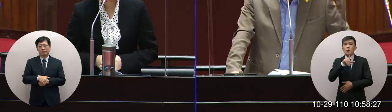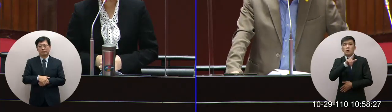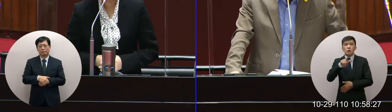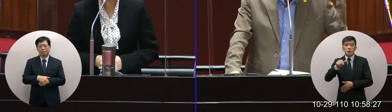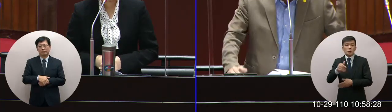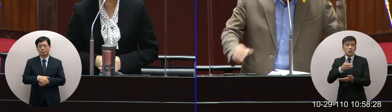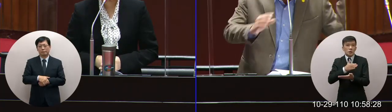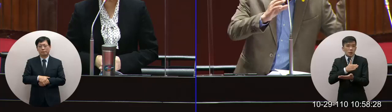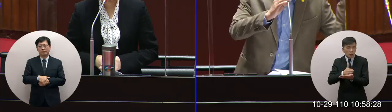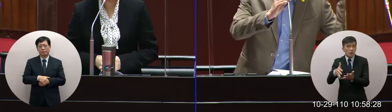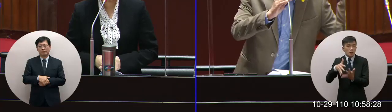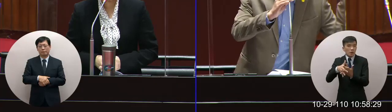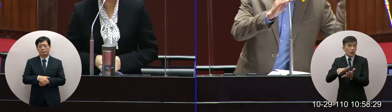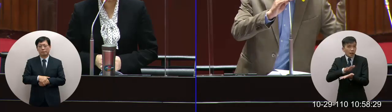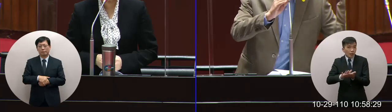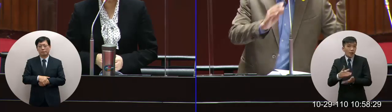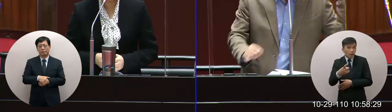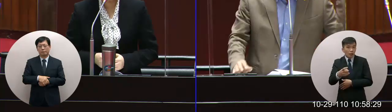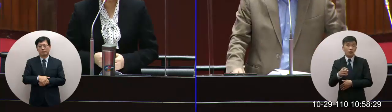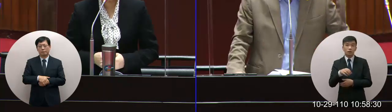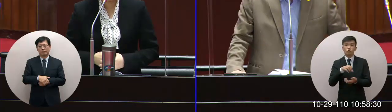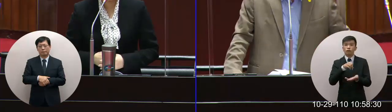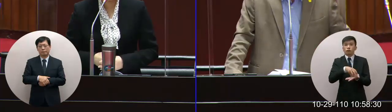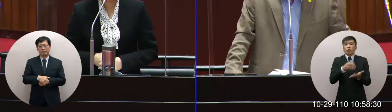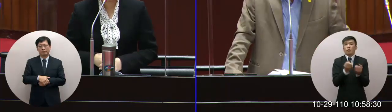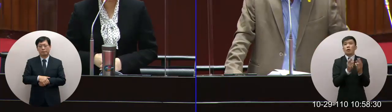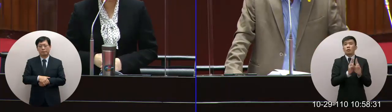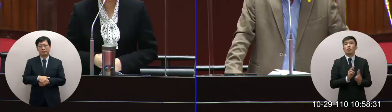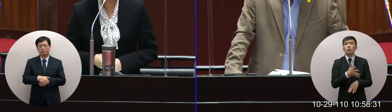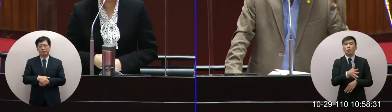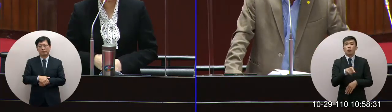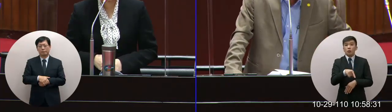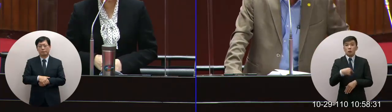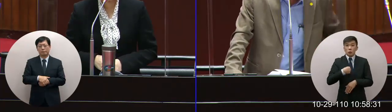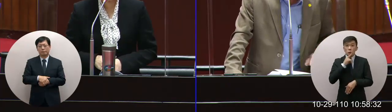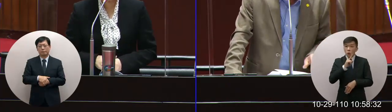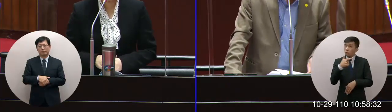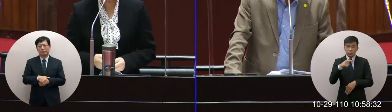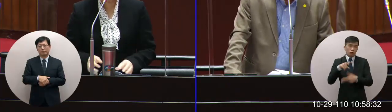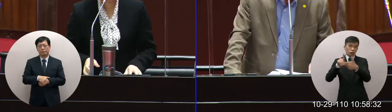理核廢料憑什麼使用核能這不是我講的這朱立倫講的